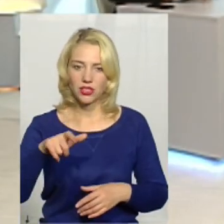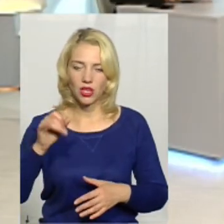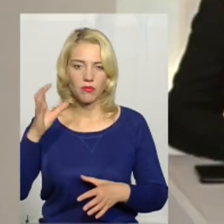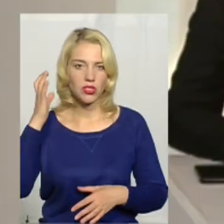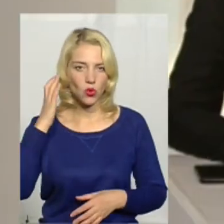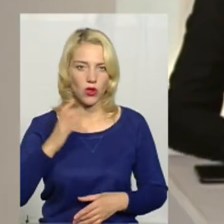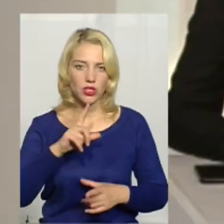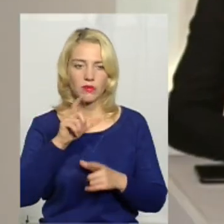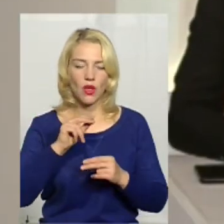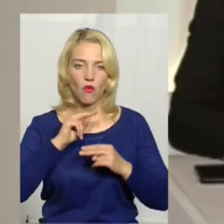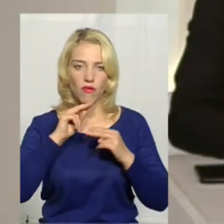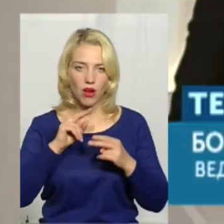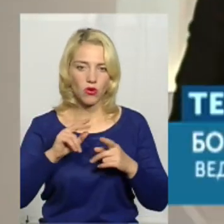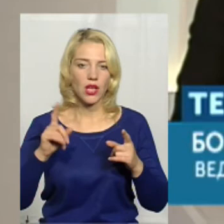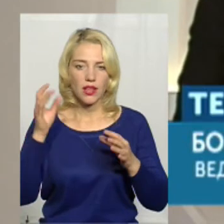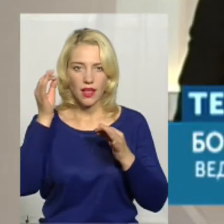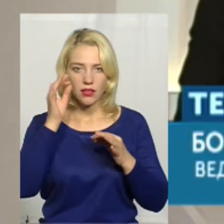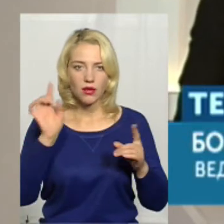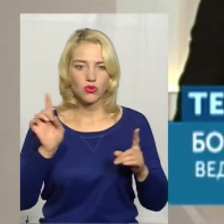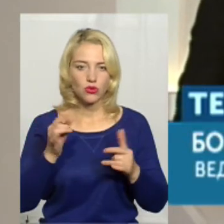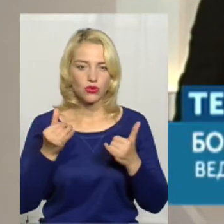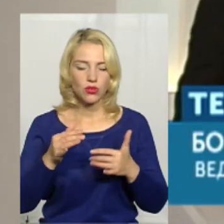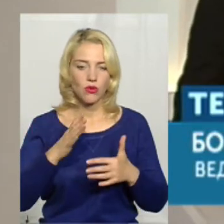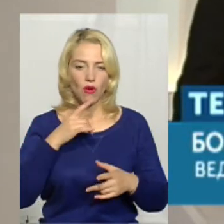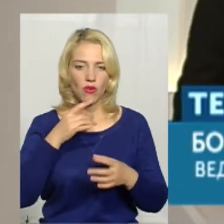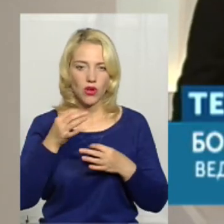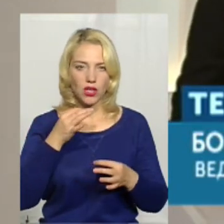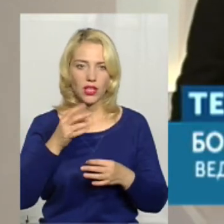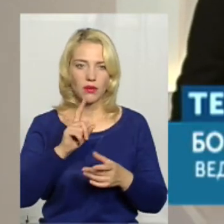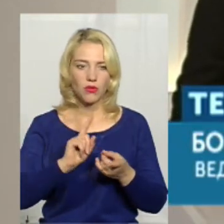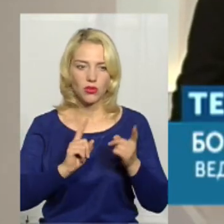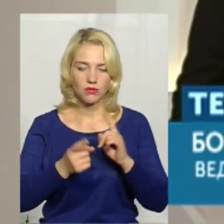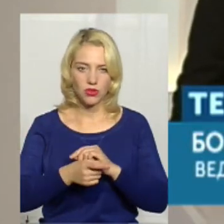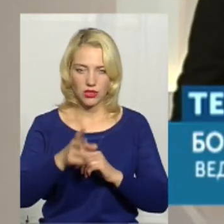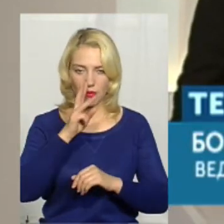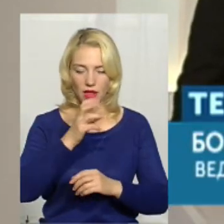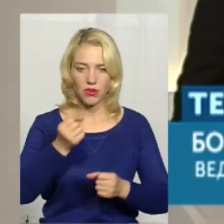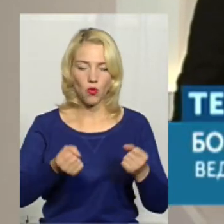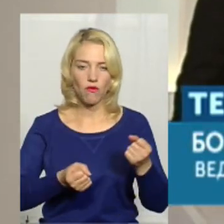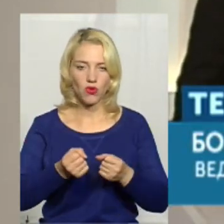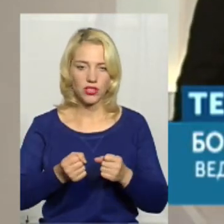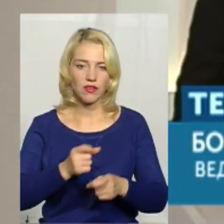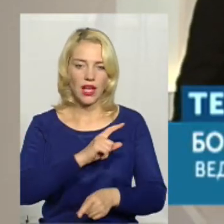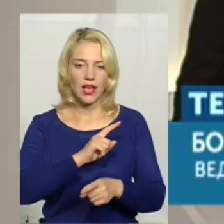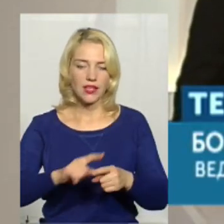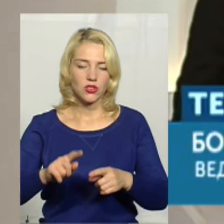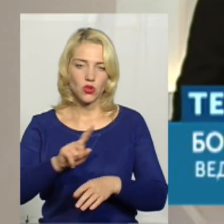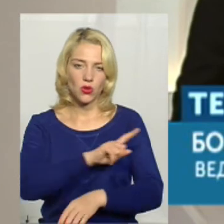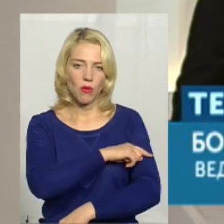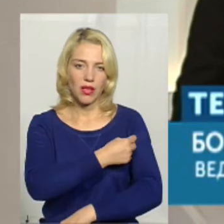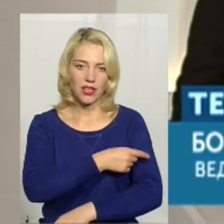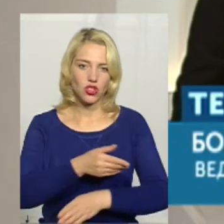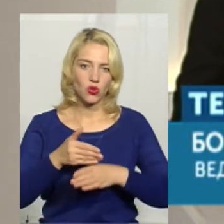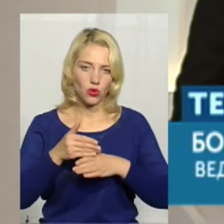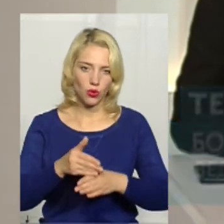слухачам за увагу. Нагадаю, що сьогодні ми розмовляли про зміни зарплат у водіїв екстреної медичної допомоги